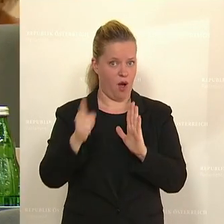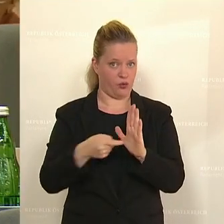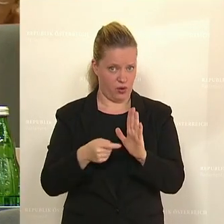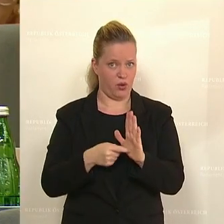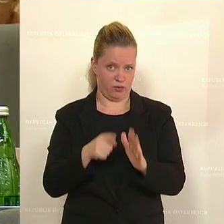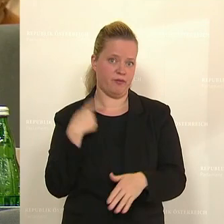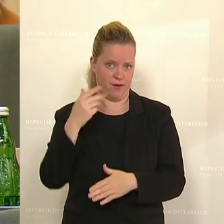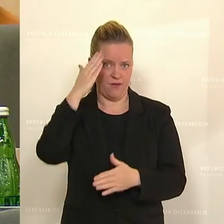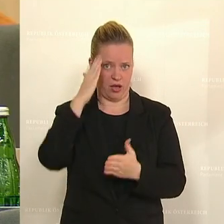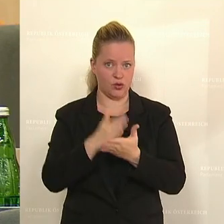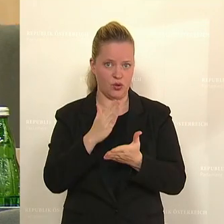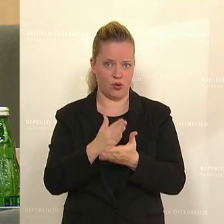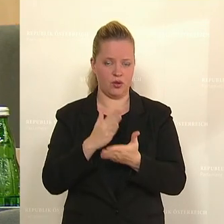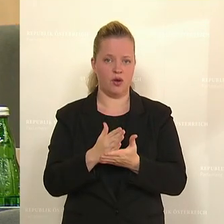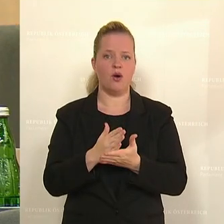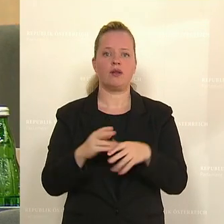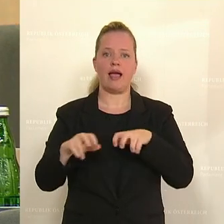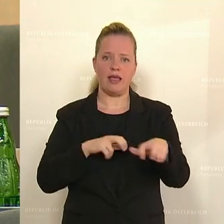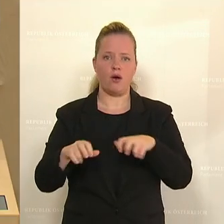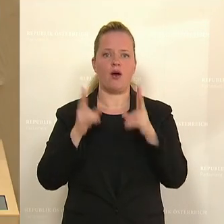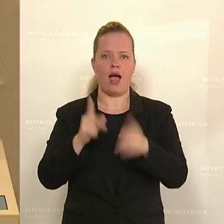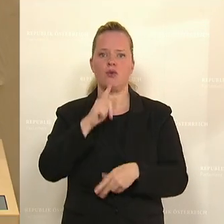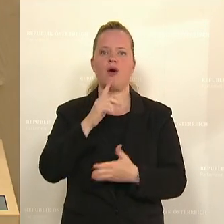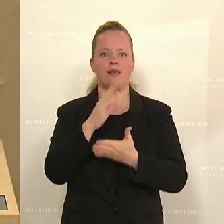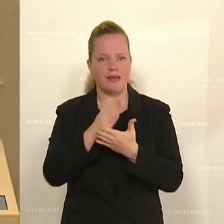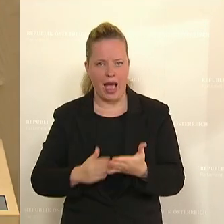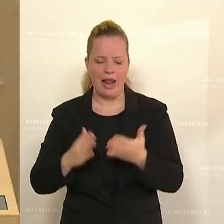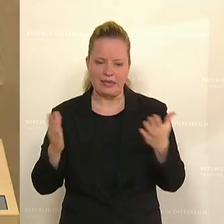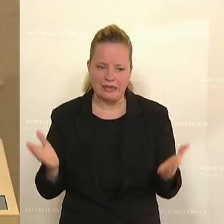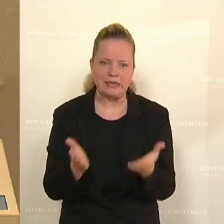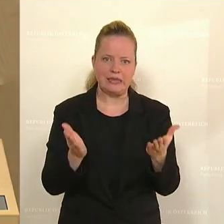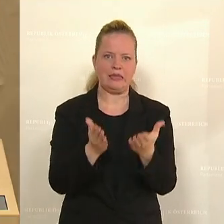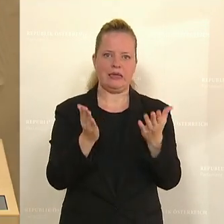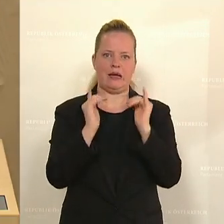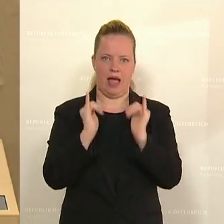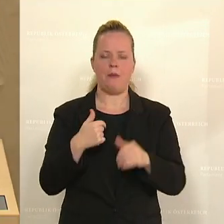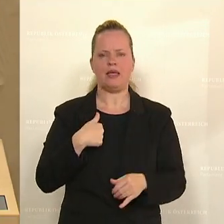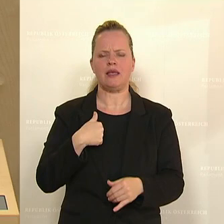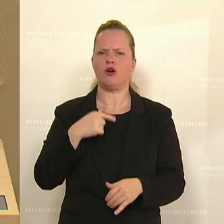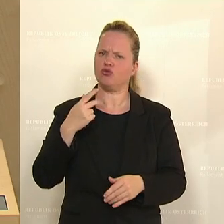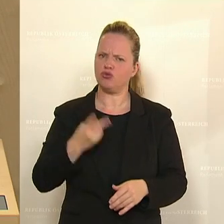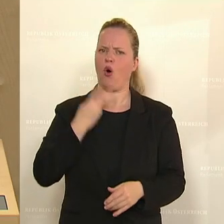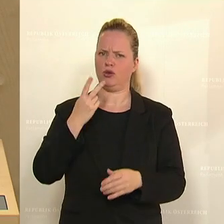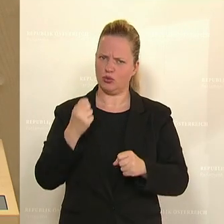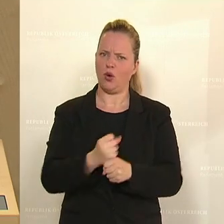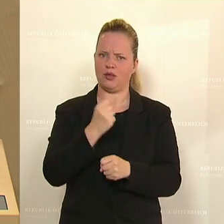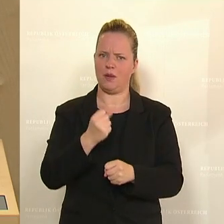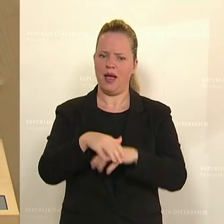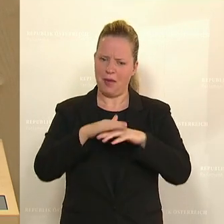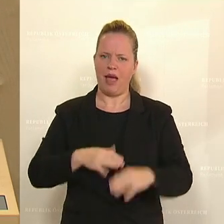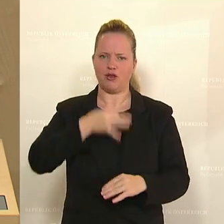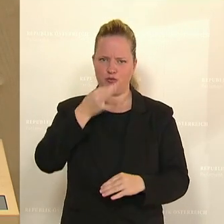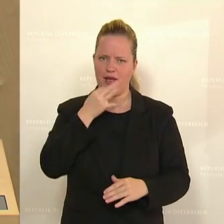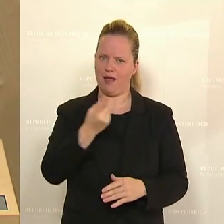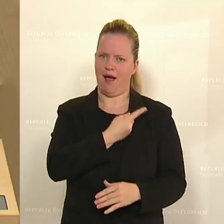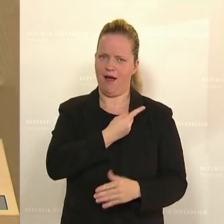und wir können auch seitens der Regierung nur einen Teil damit abfedern. Aber ich bin schon wirklich auch stolz, auch als Gemeindesprecher,